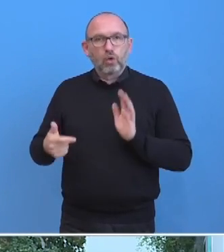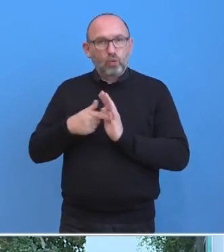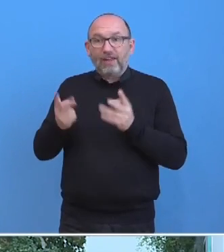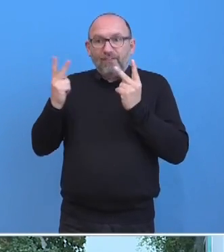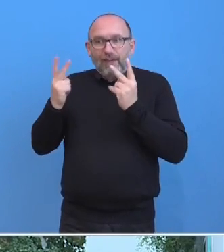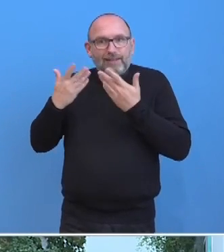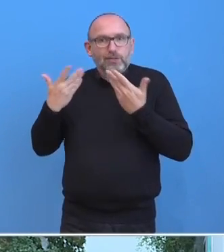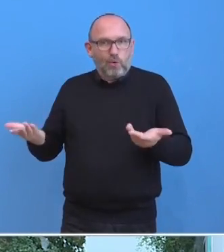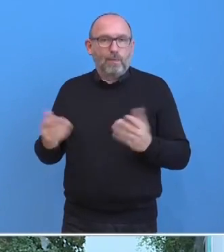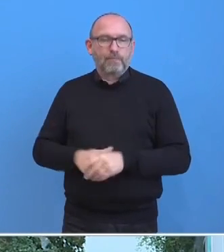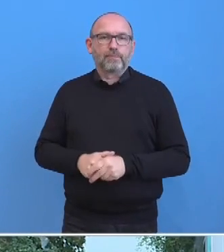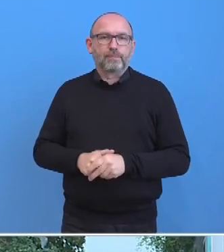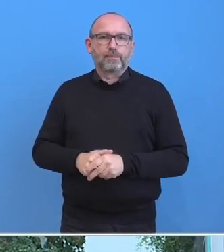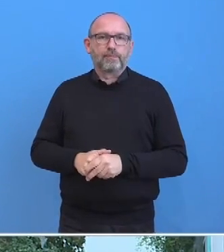ist.